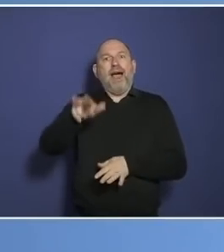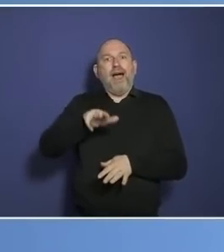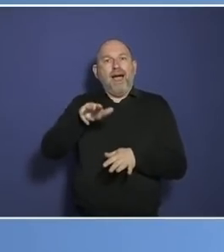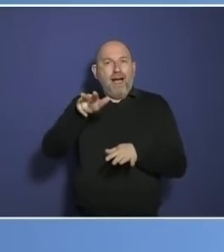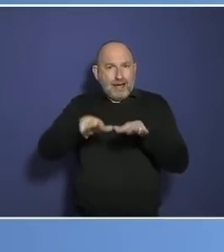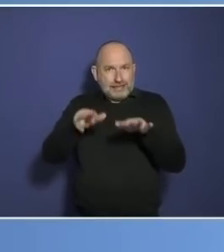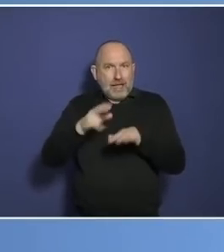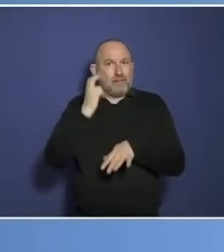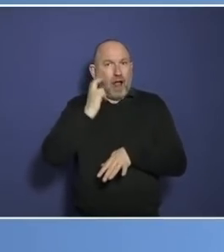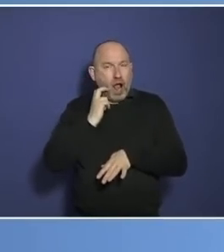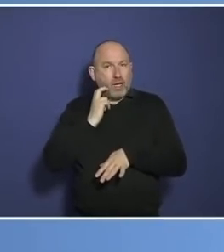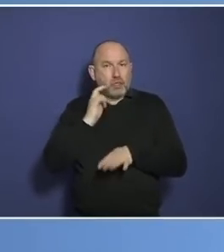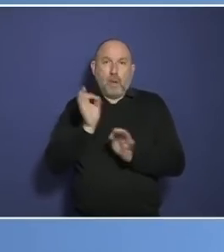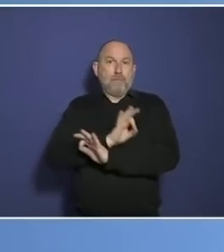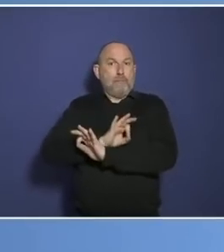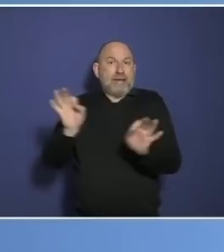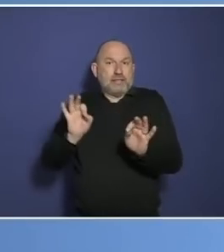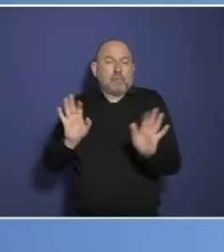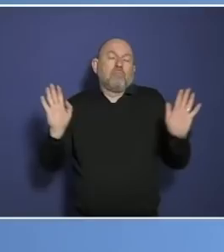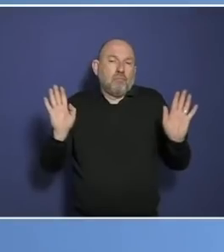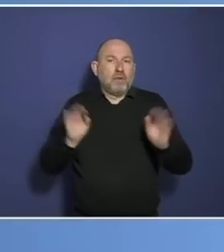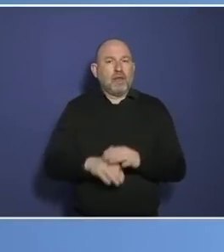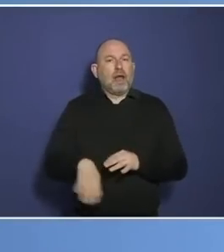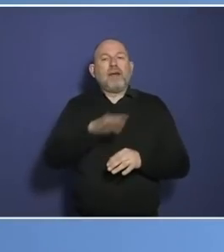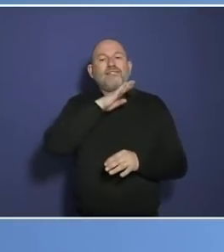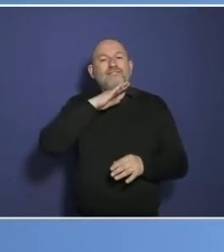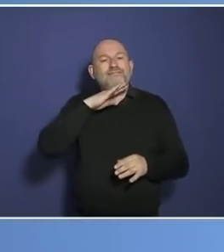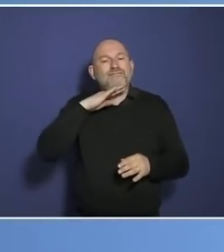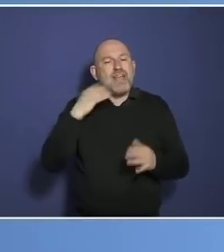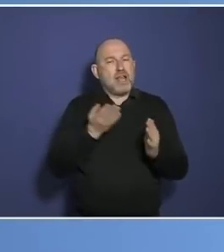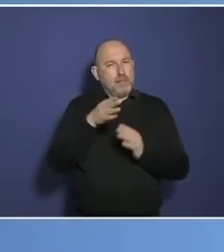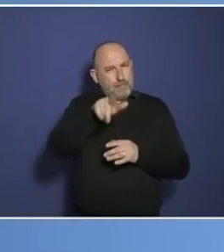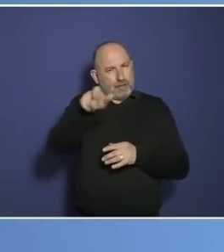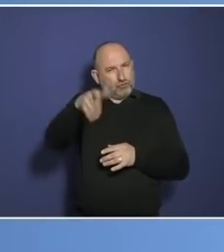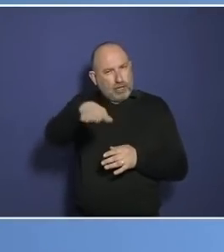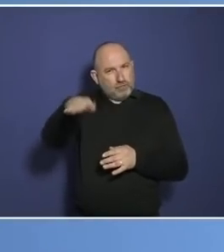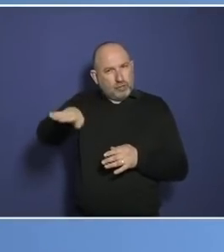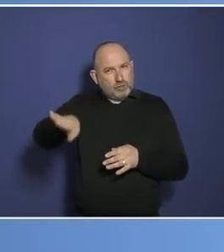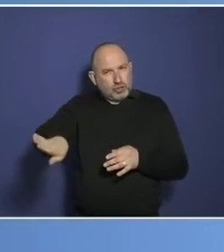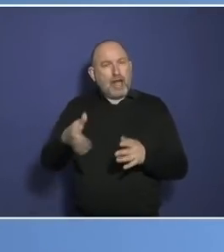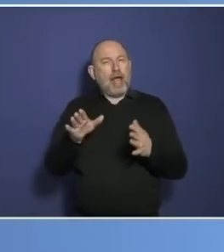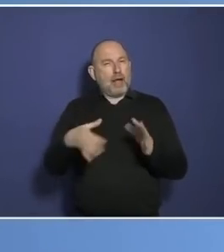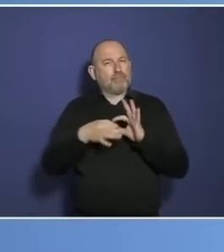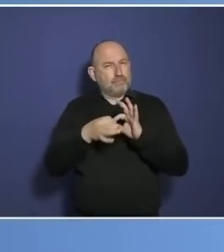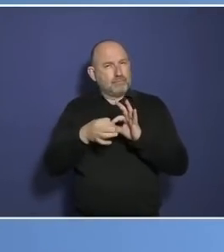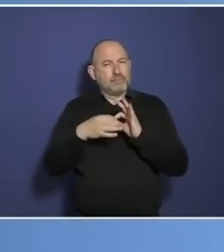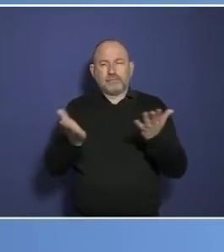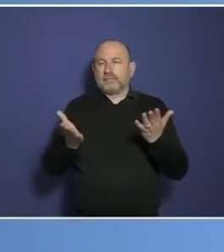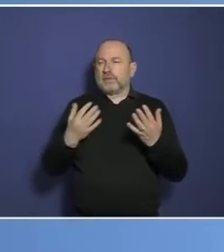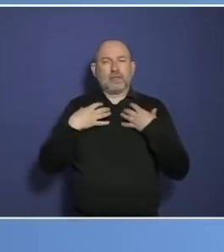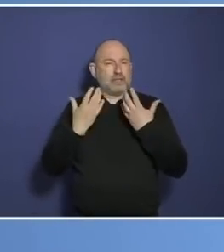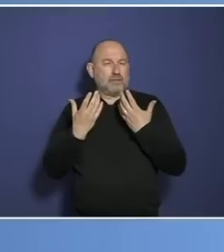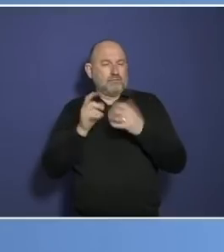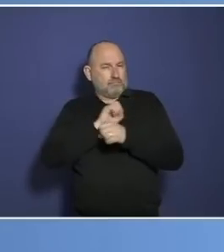0,02%. Das Alter der Verstorbenen hat aktuell einen Mittelwert von 81 Jahren, im Meridian 85